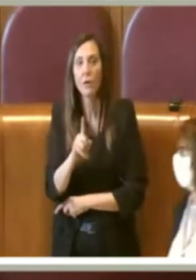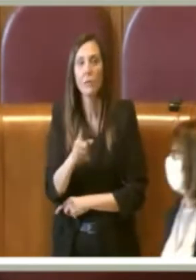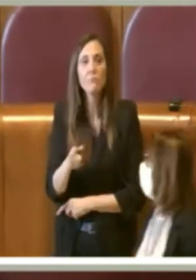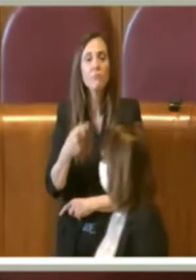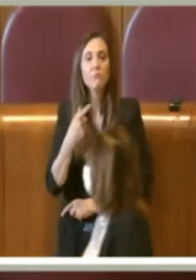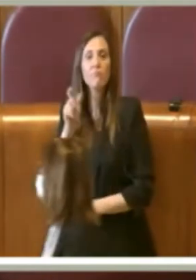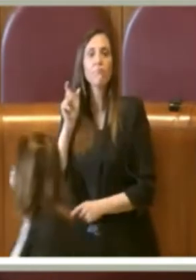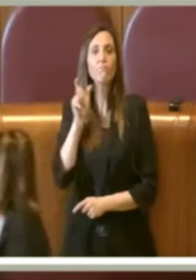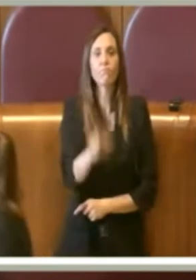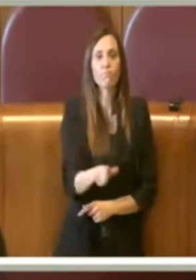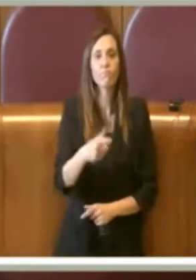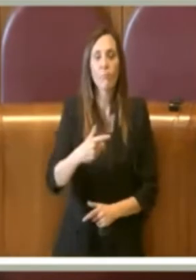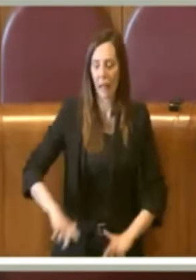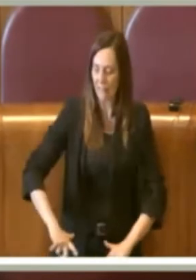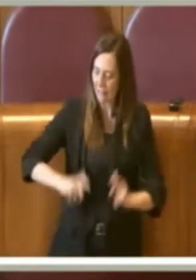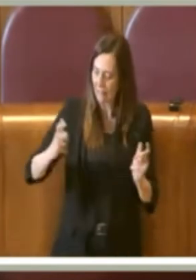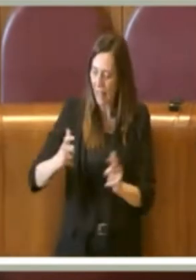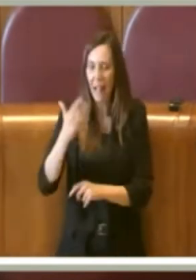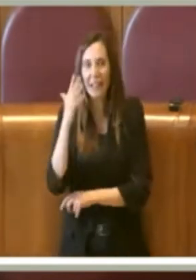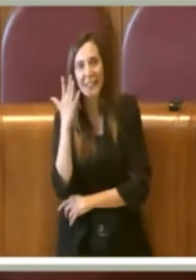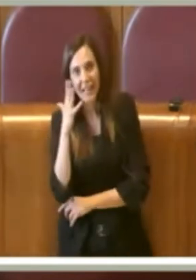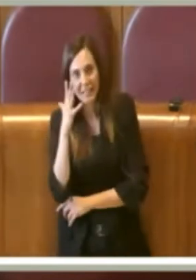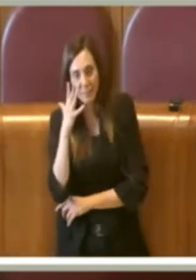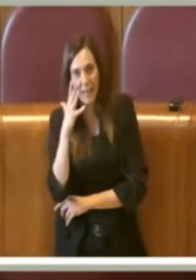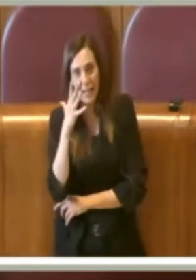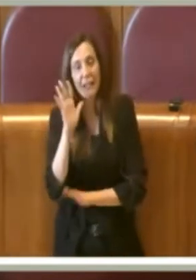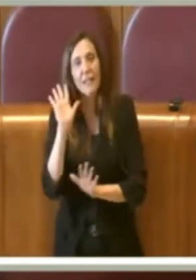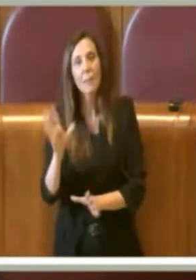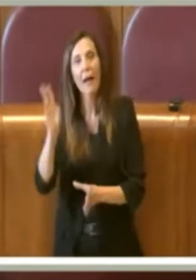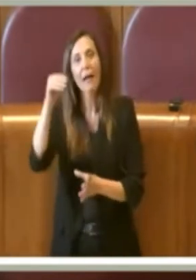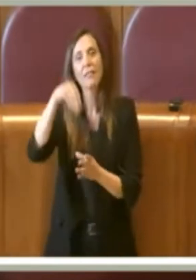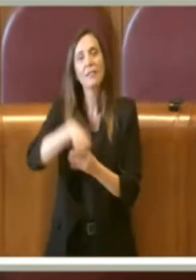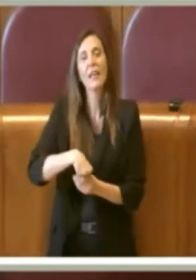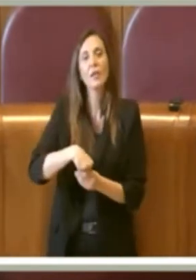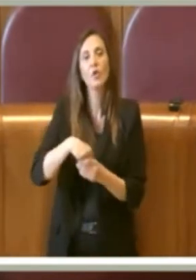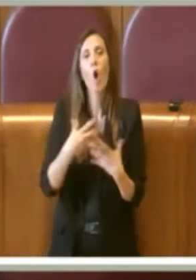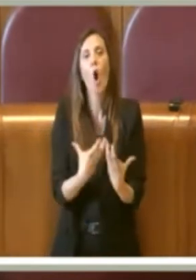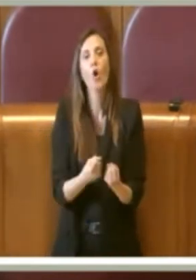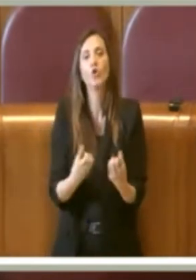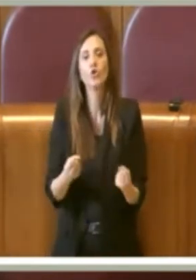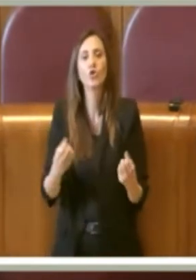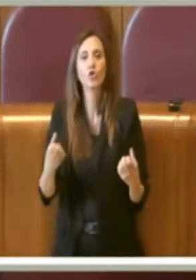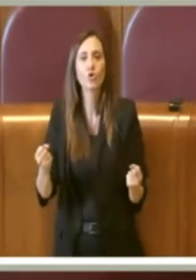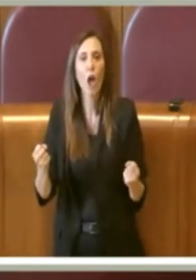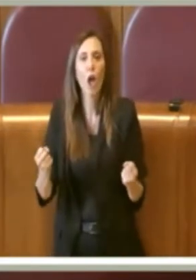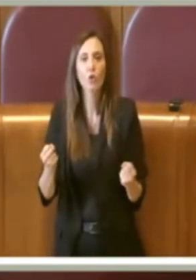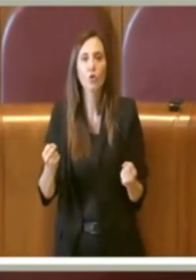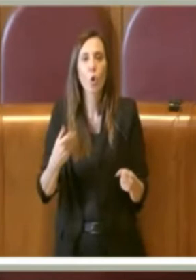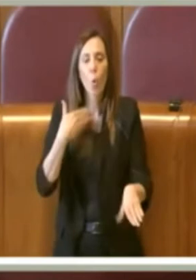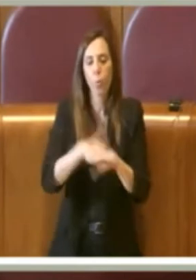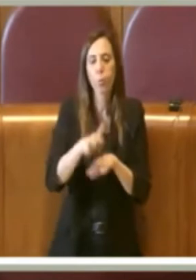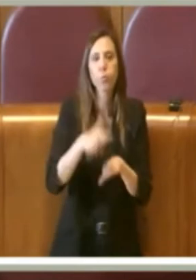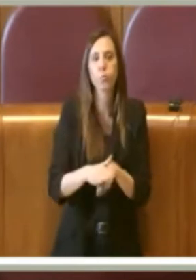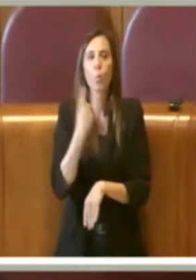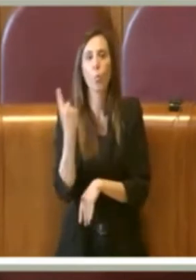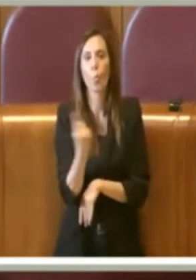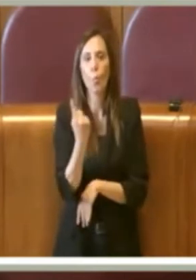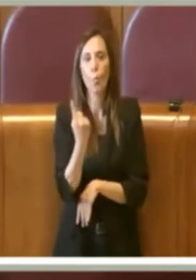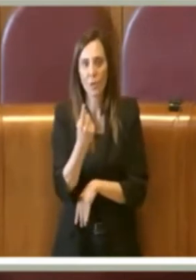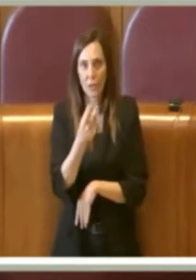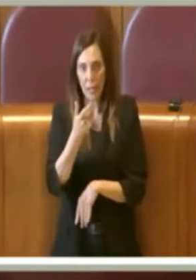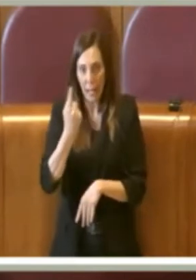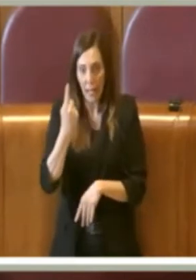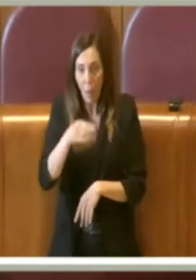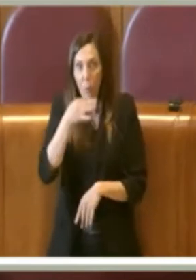sacchi trasparenti ma ovviamente con oggetti monouso, con utenzi di monouso biodegradabili, perciò